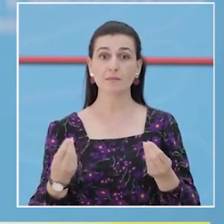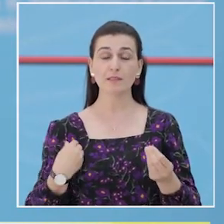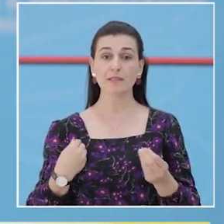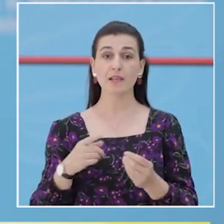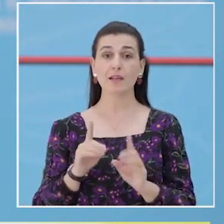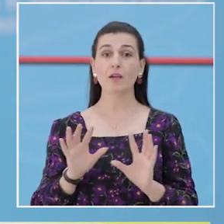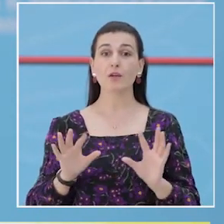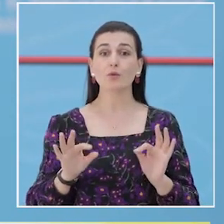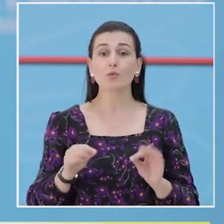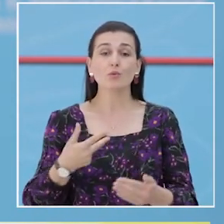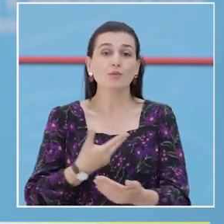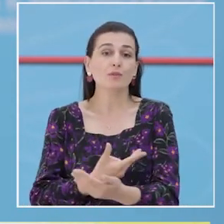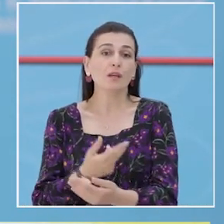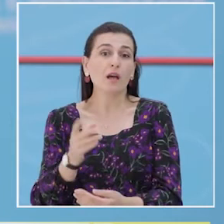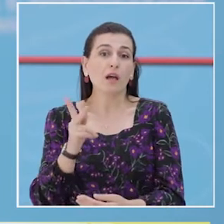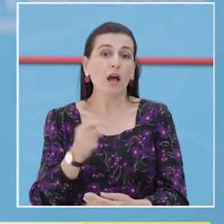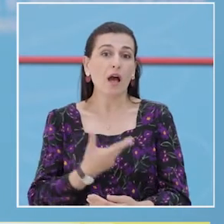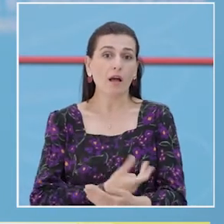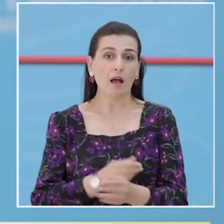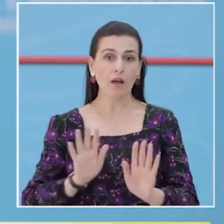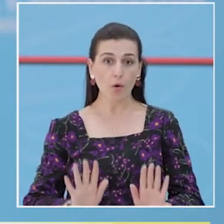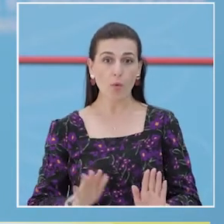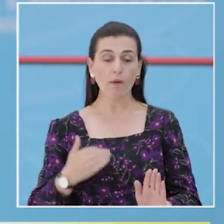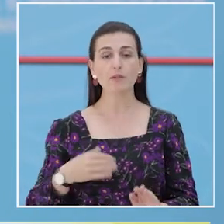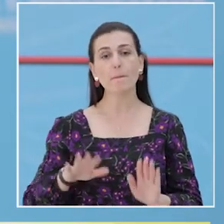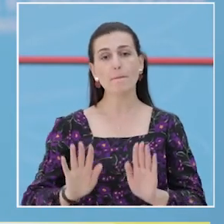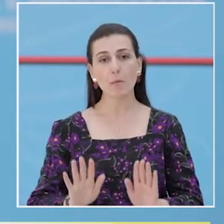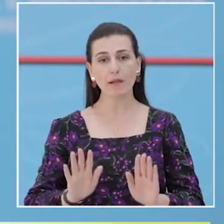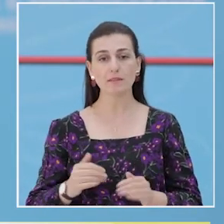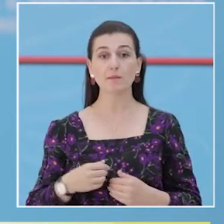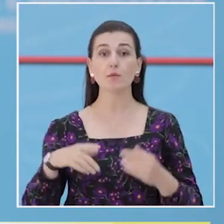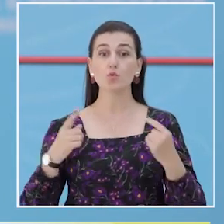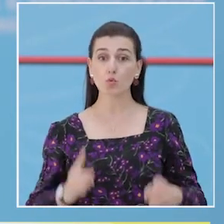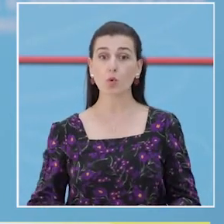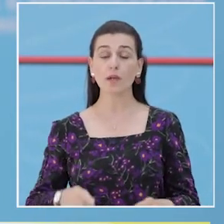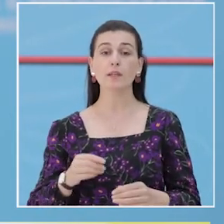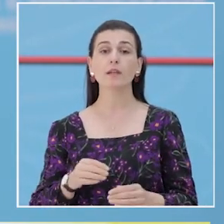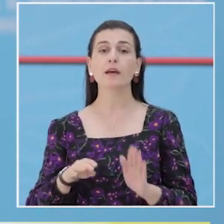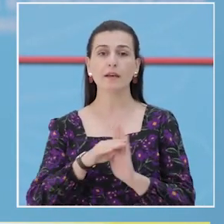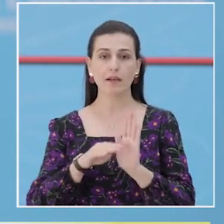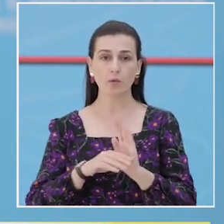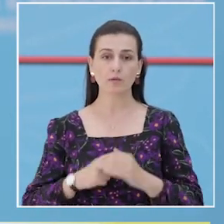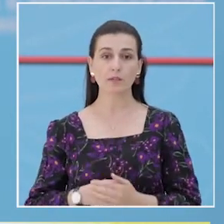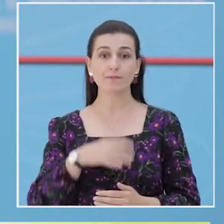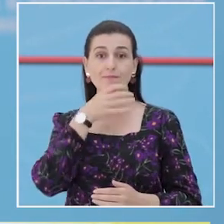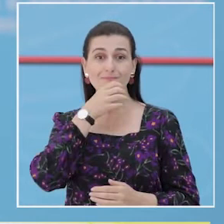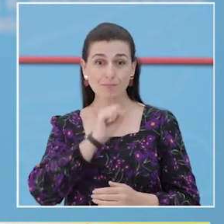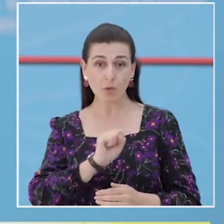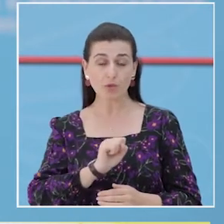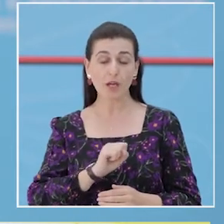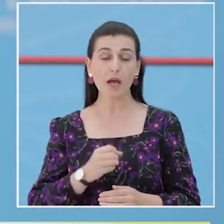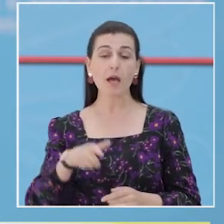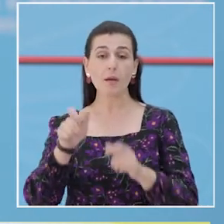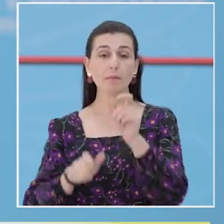Diri në momentin që ne nuk kemi një veksin apo një mjekim të mirë përcektuar, mirë është që të ruhemi në përmjet distancimit fizik